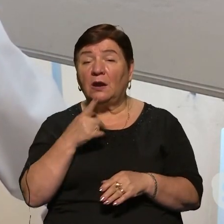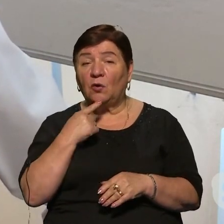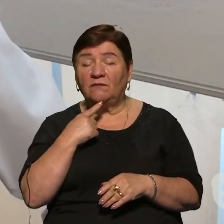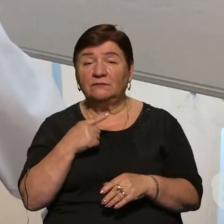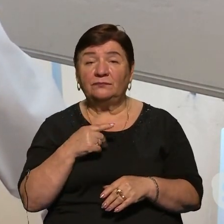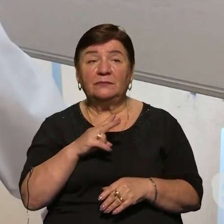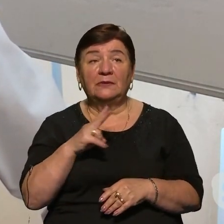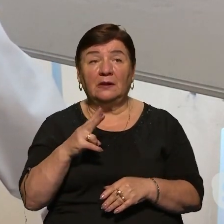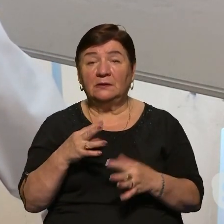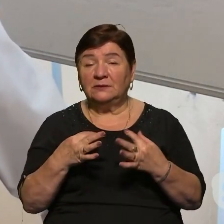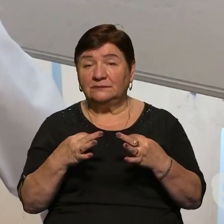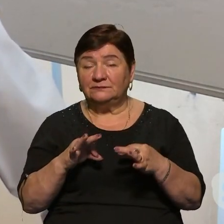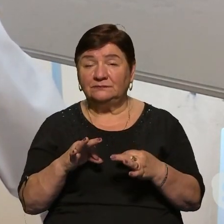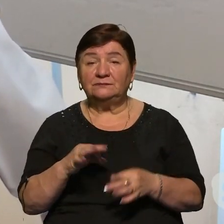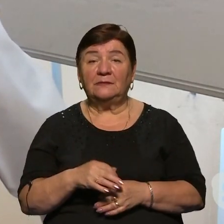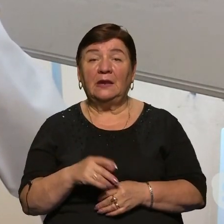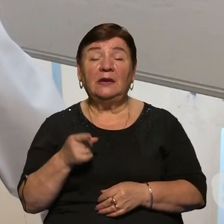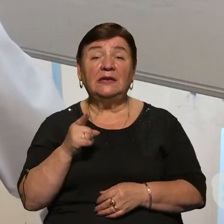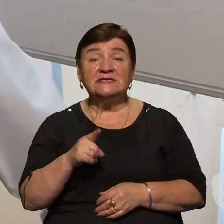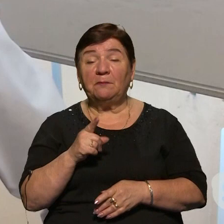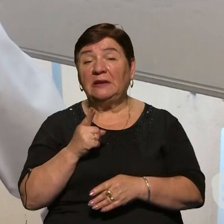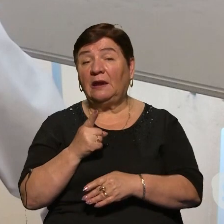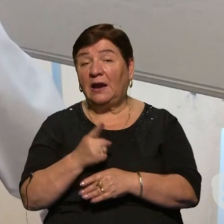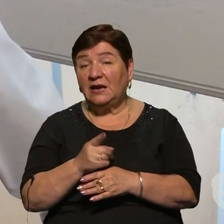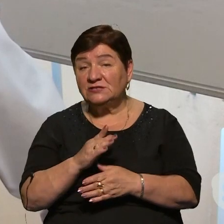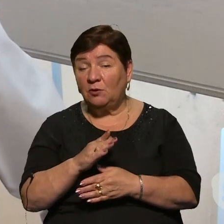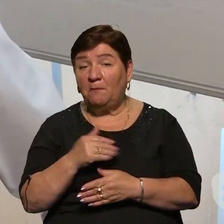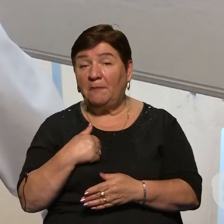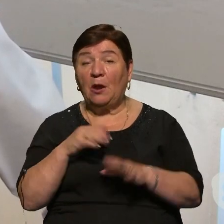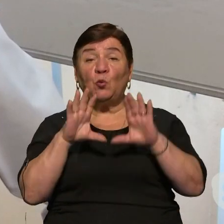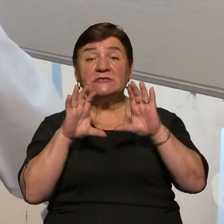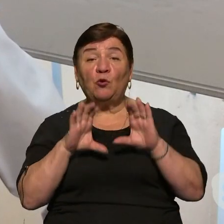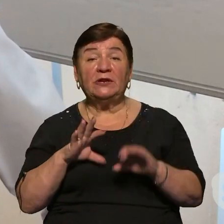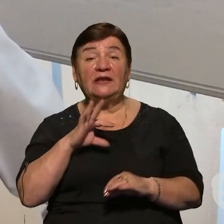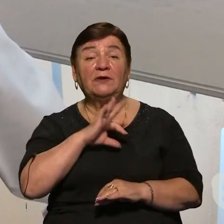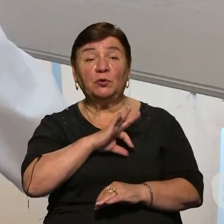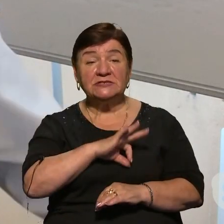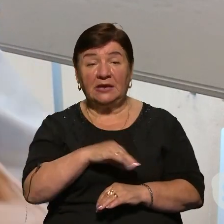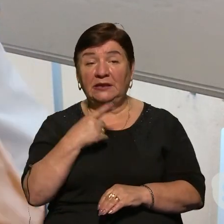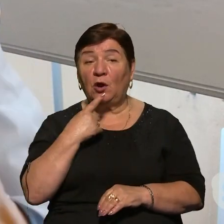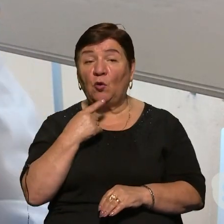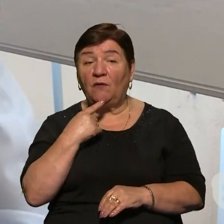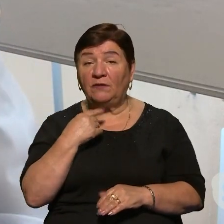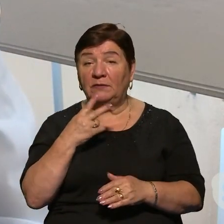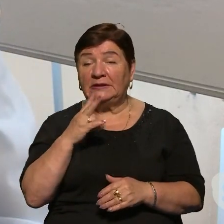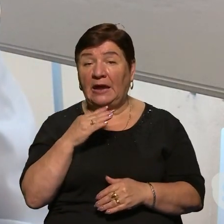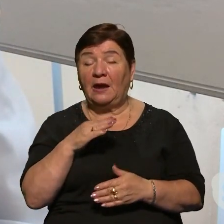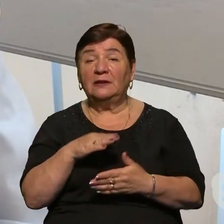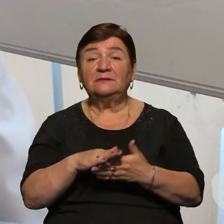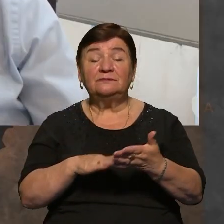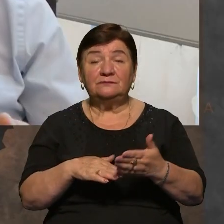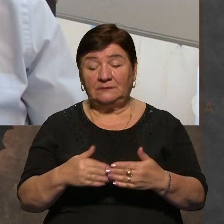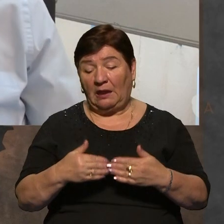госпітальному і догоспітальному етапі. І цим наказом ми узаконили використання крові в принципі на догоспітальному